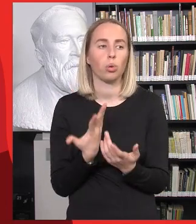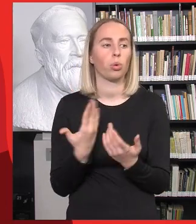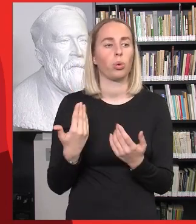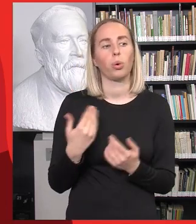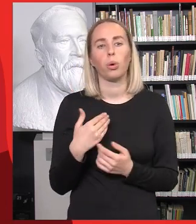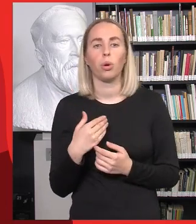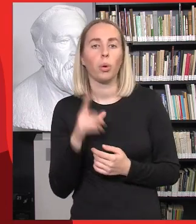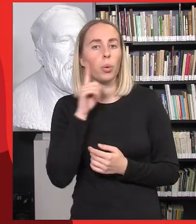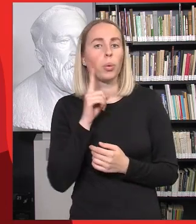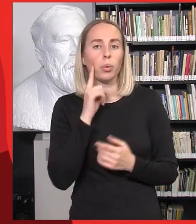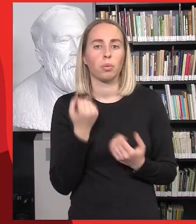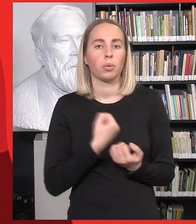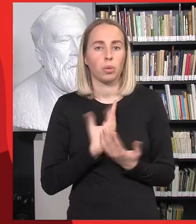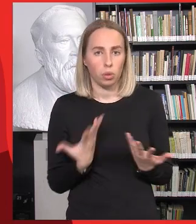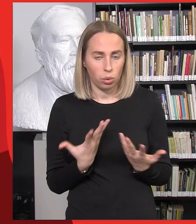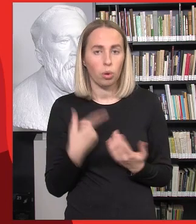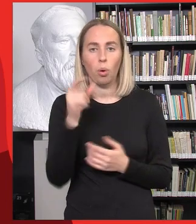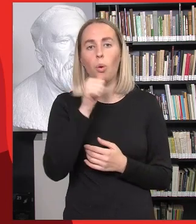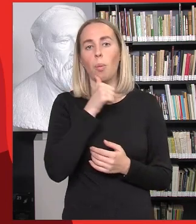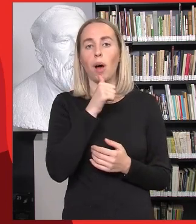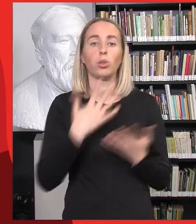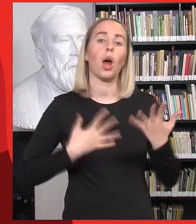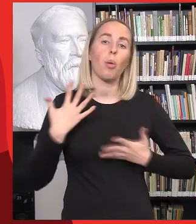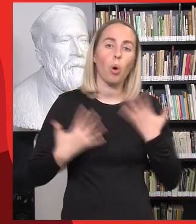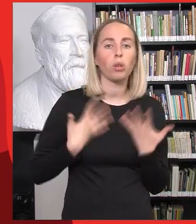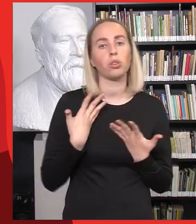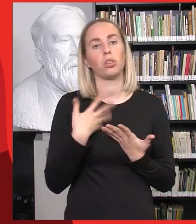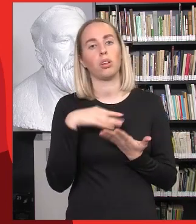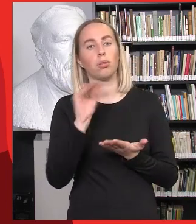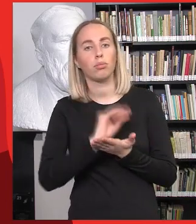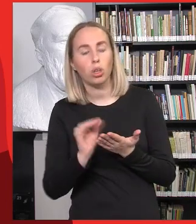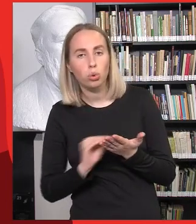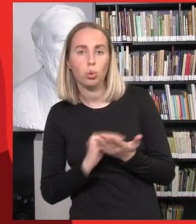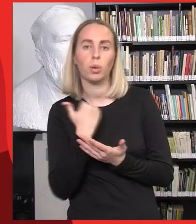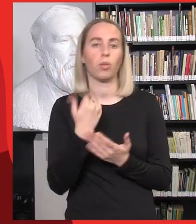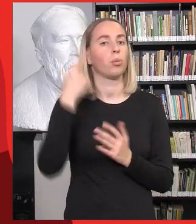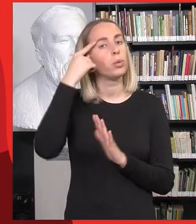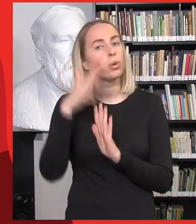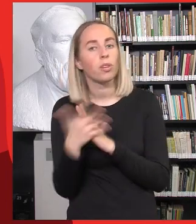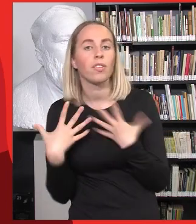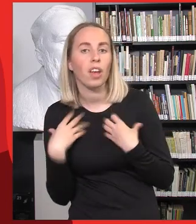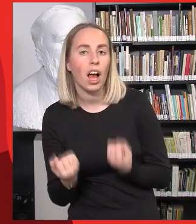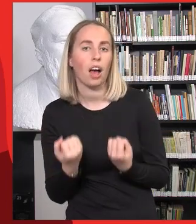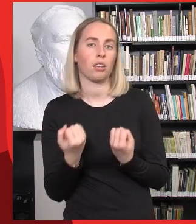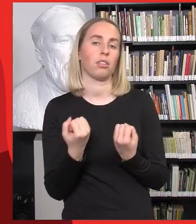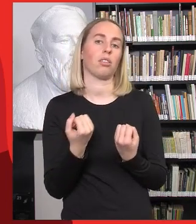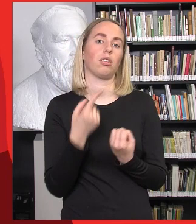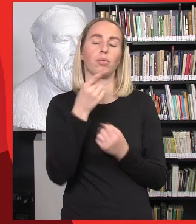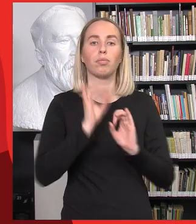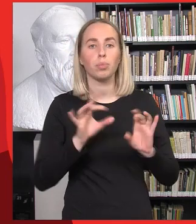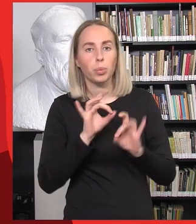mokytų emociinio raštingumo, kad pasakotų apie psichinį sveikatą, socialinį kažkokį sveikatą, ir galbūt